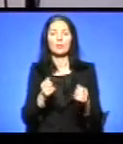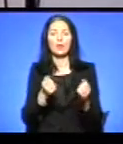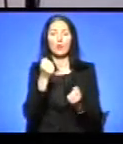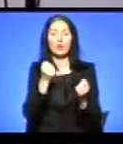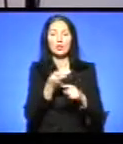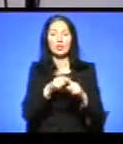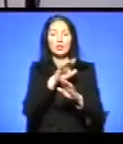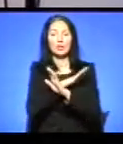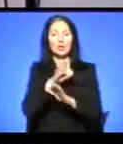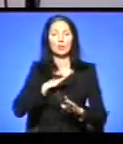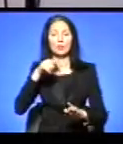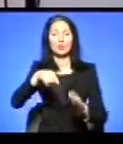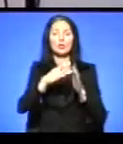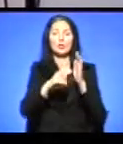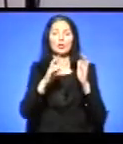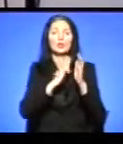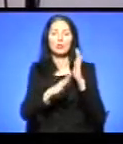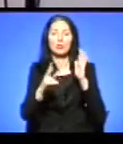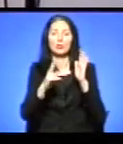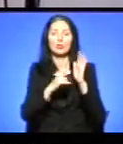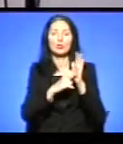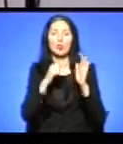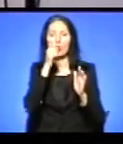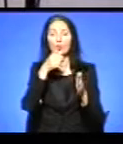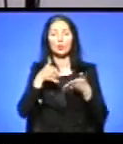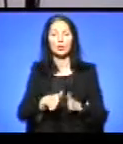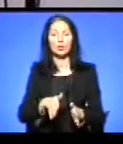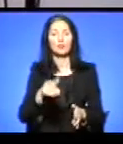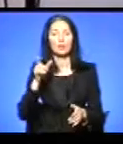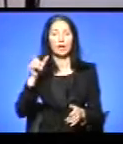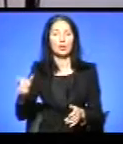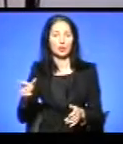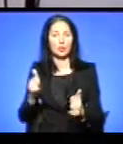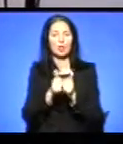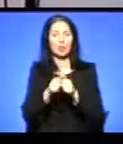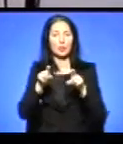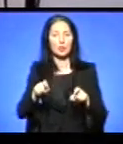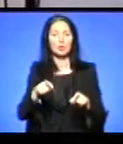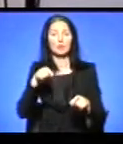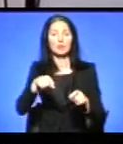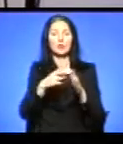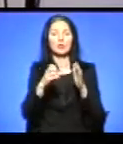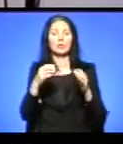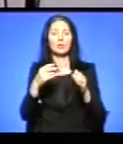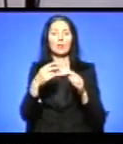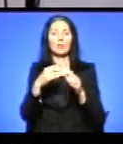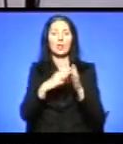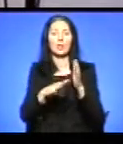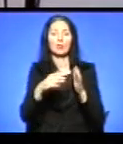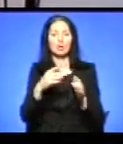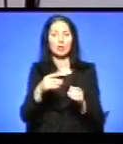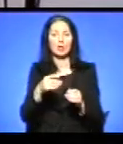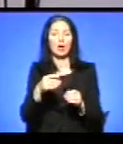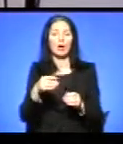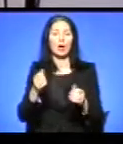був 1997 року народження, чоловік-пасажир – 1980-го. Водій «Міцубісі» травмований, його госпіталізували